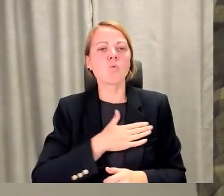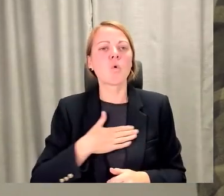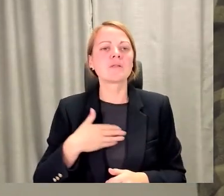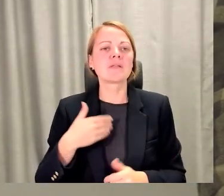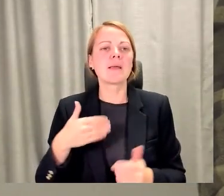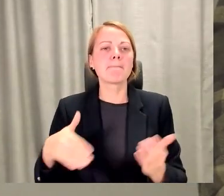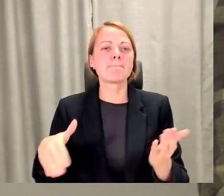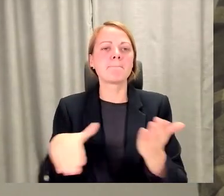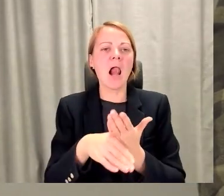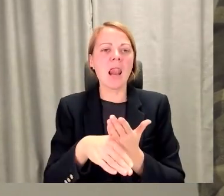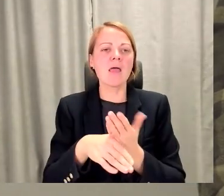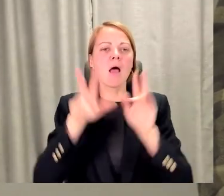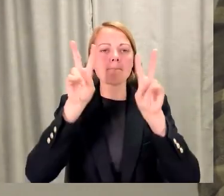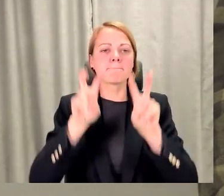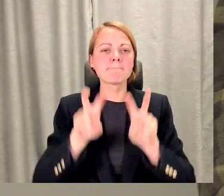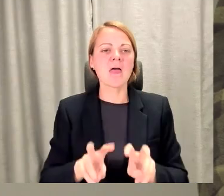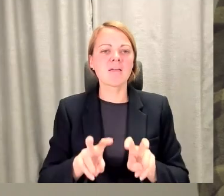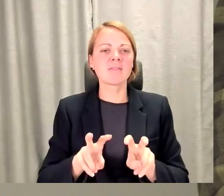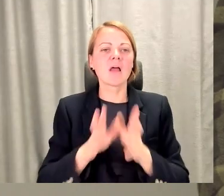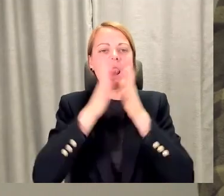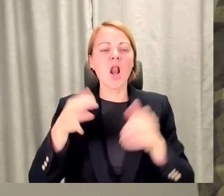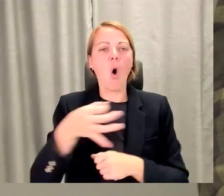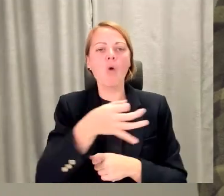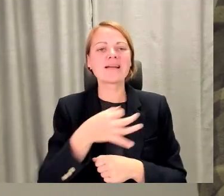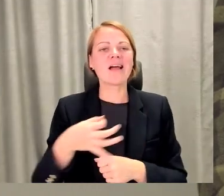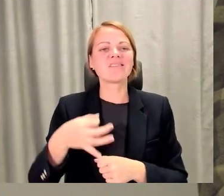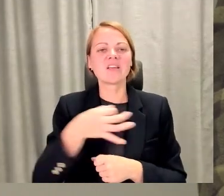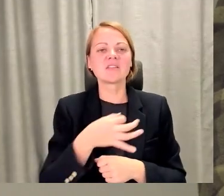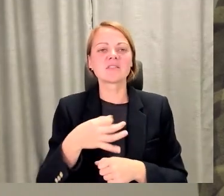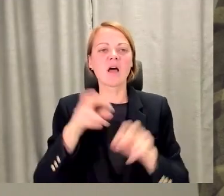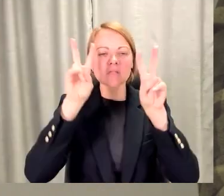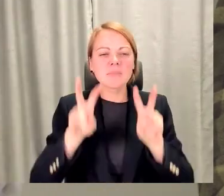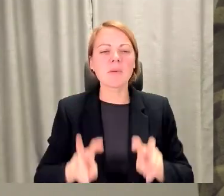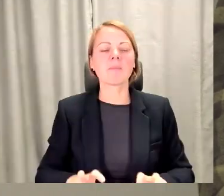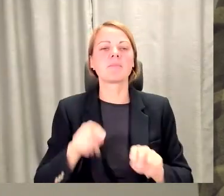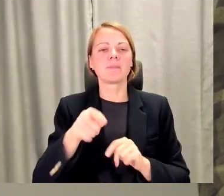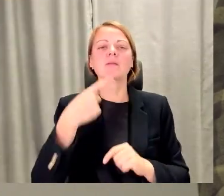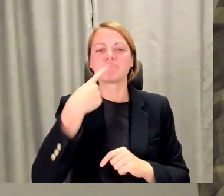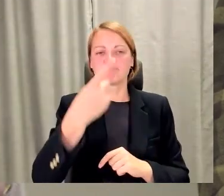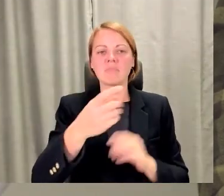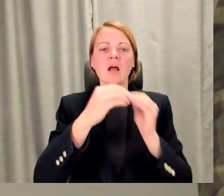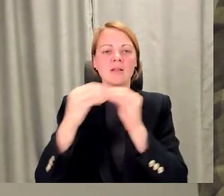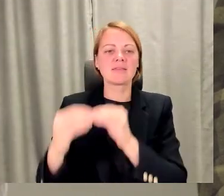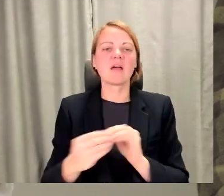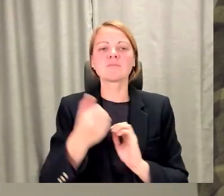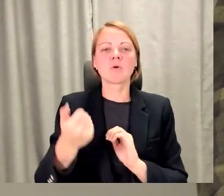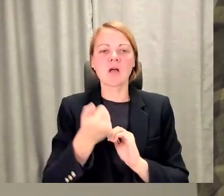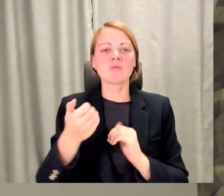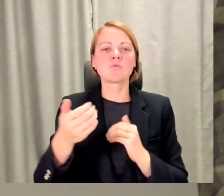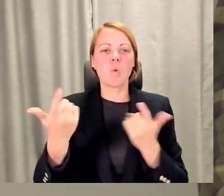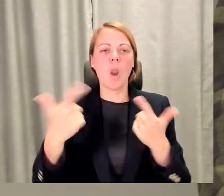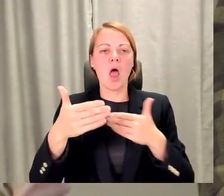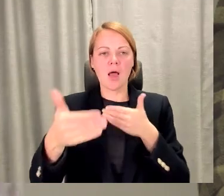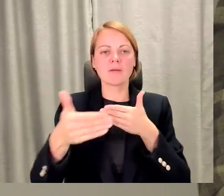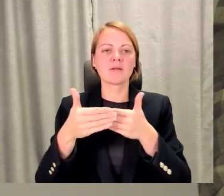pētījumi, ko taisa lielas organizācijas, kuras nosakā arī, ka tuvāko desmit gadu laikā šīs prasmes ir tas, kuras